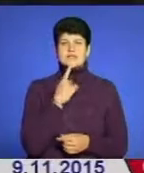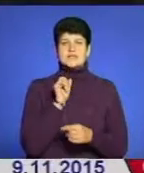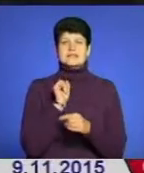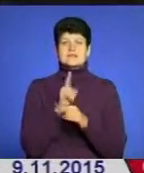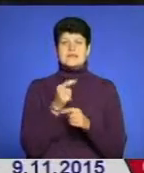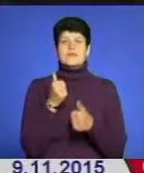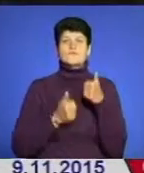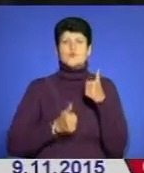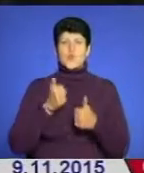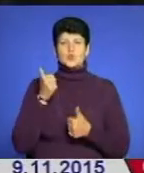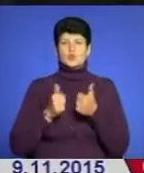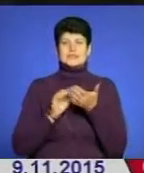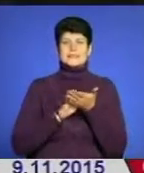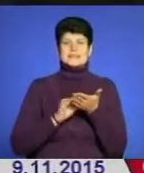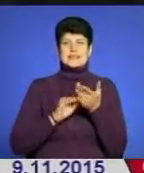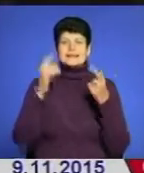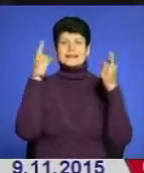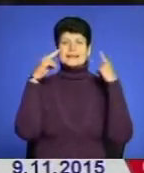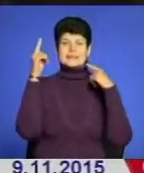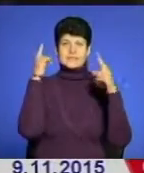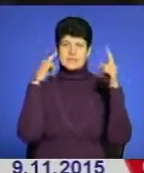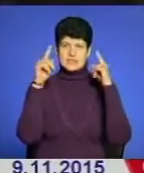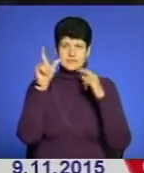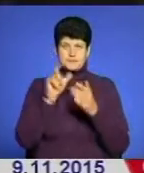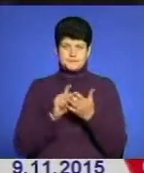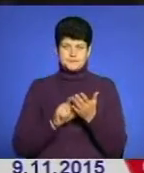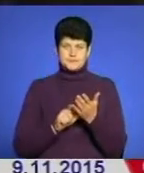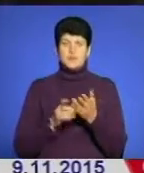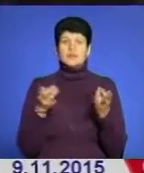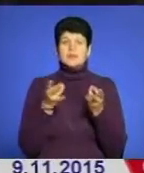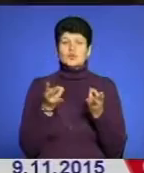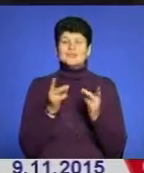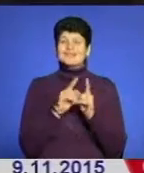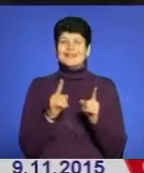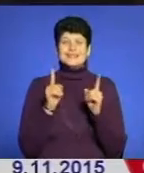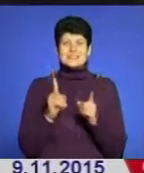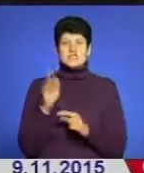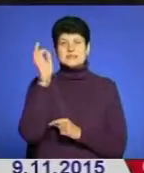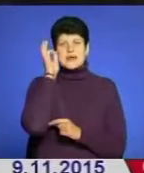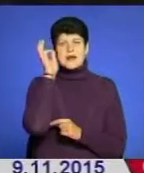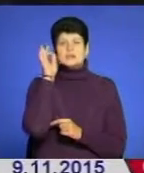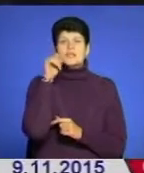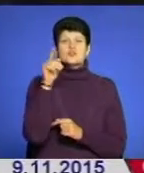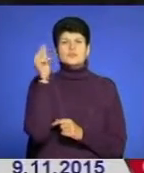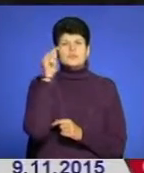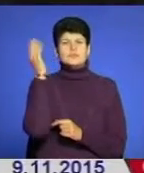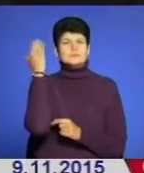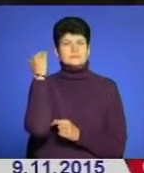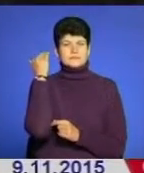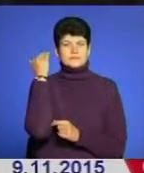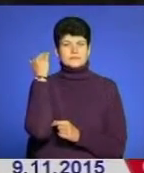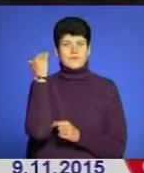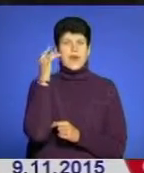у конкурсі – написати твір, адже тут потрібно не лише згадувати те, що ти вчила, а й